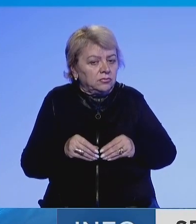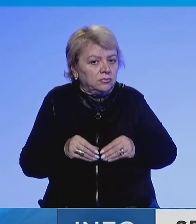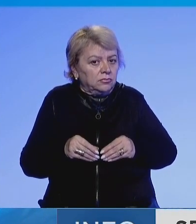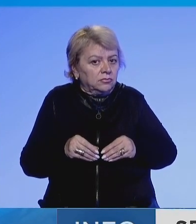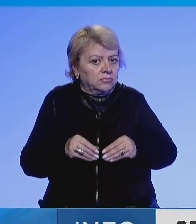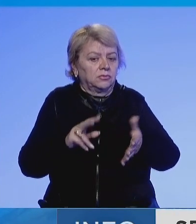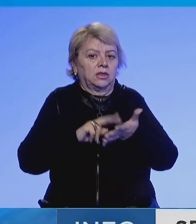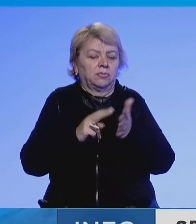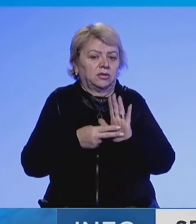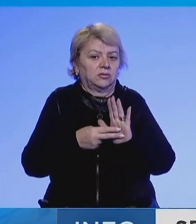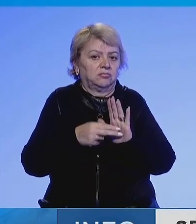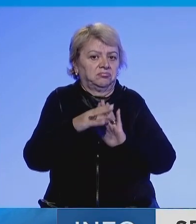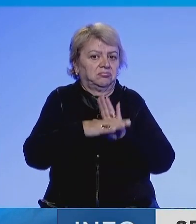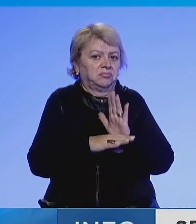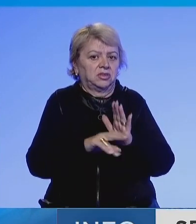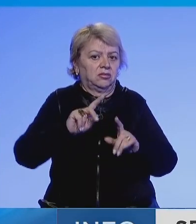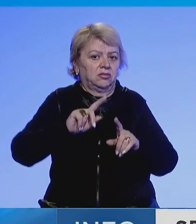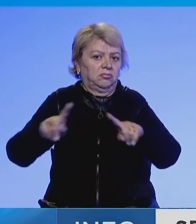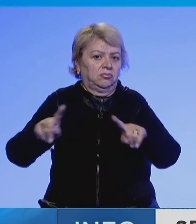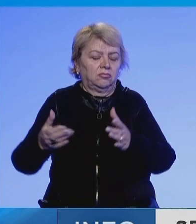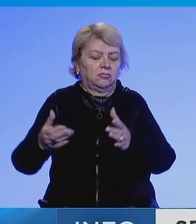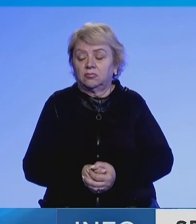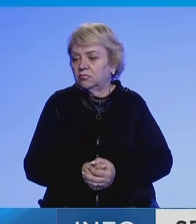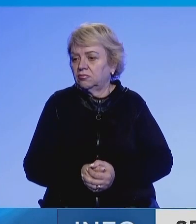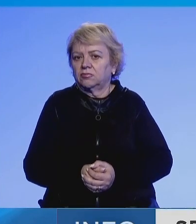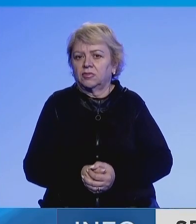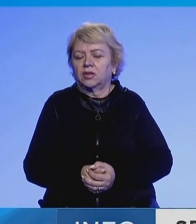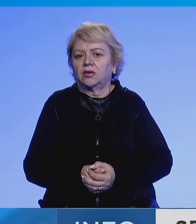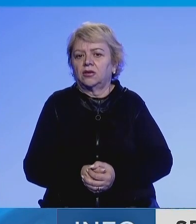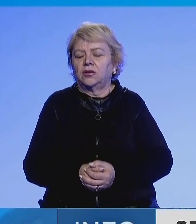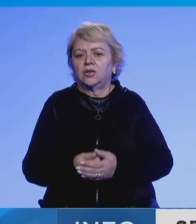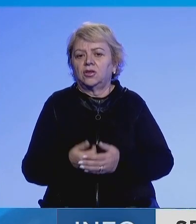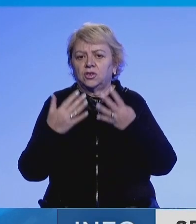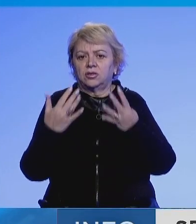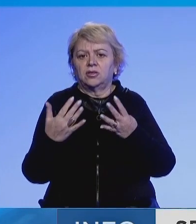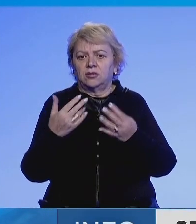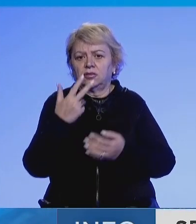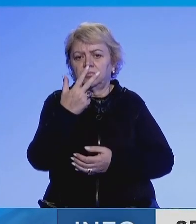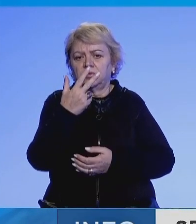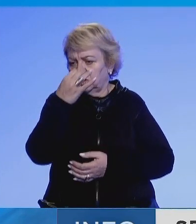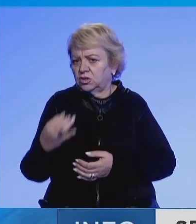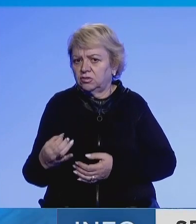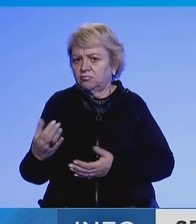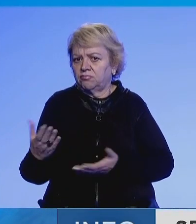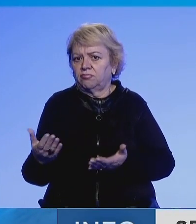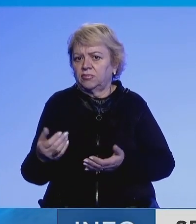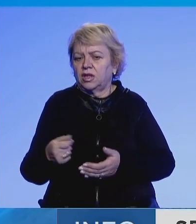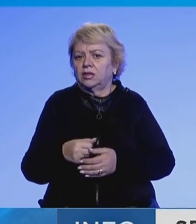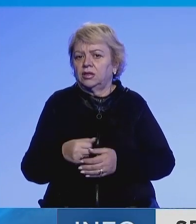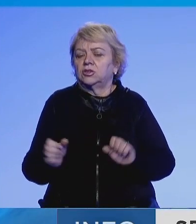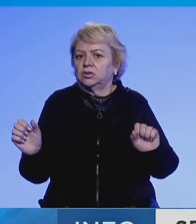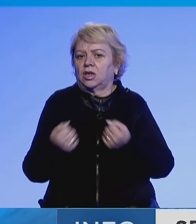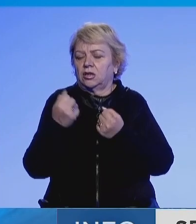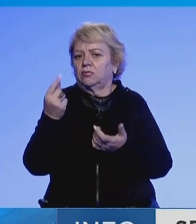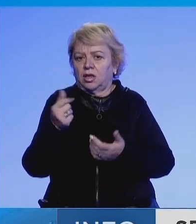me projekli qëtila. 90.3% është inflacionit, prej që kevarnë për shteti. E ta është ndonë e mendjen,